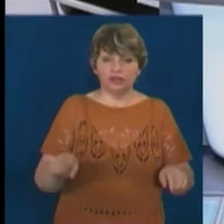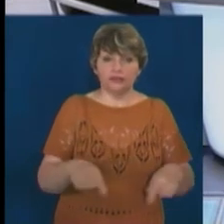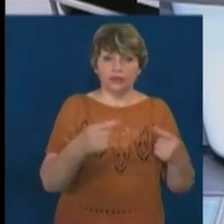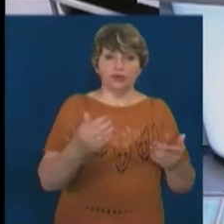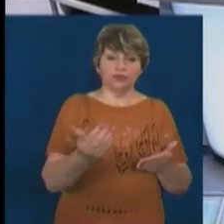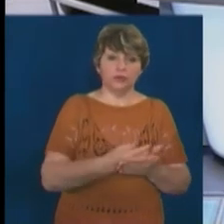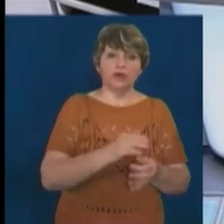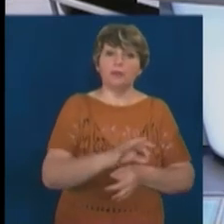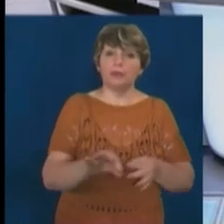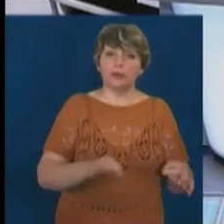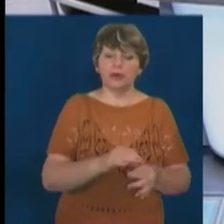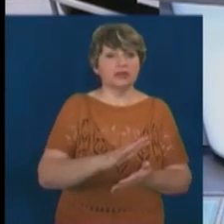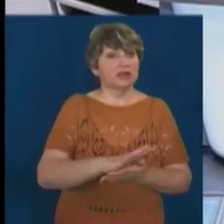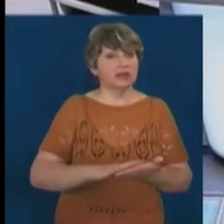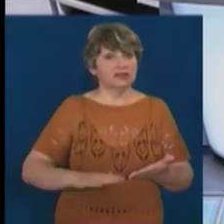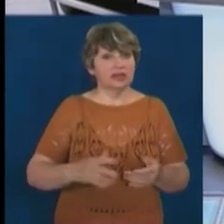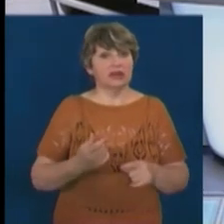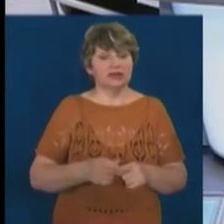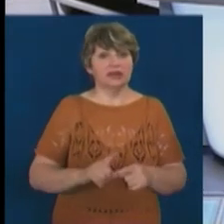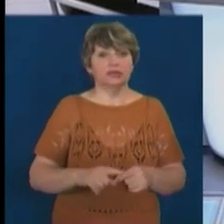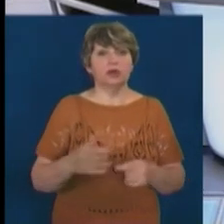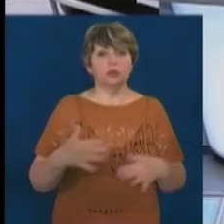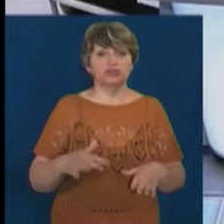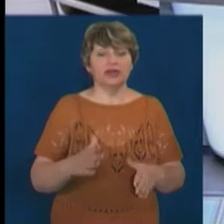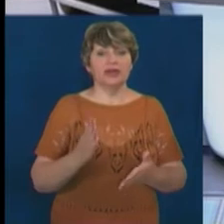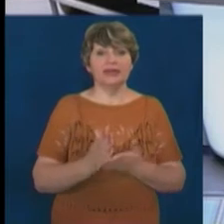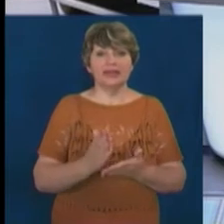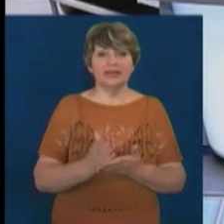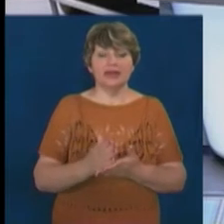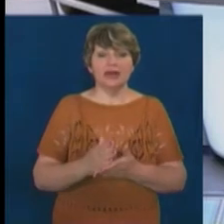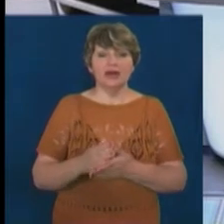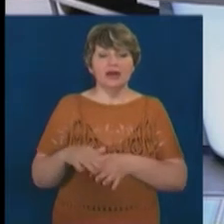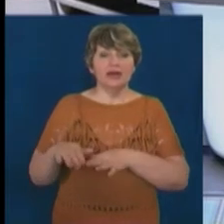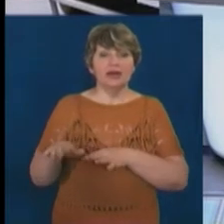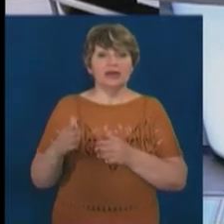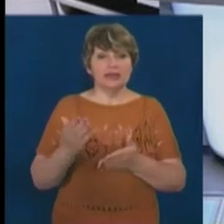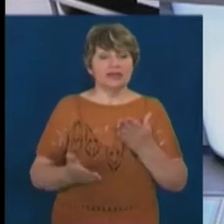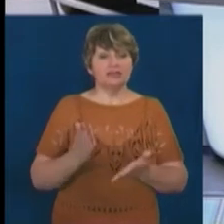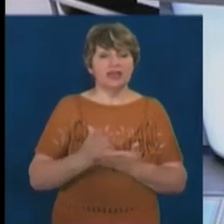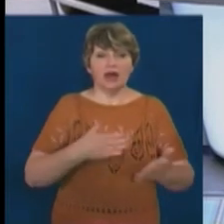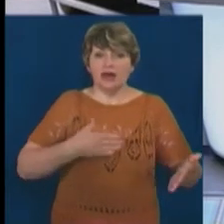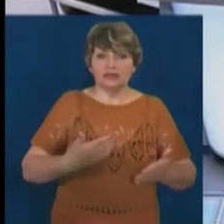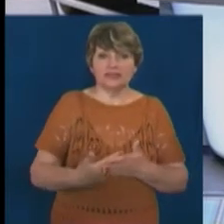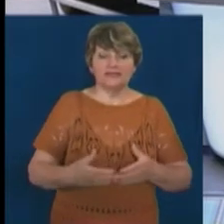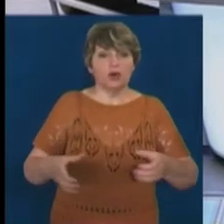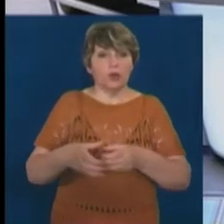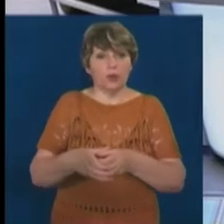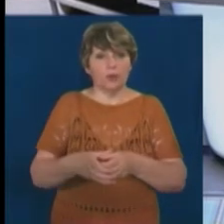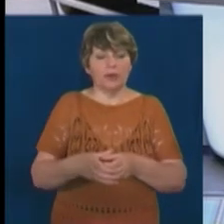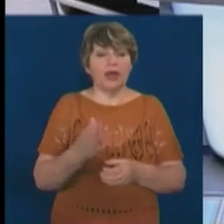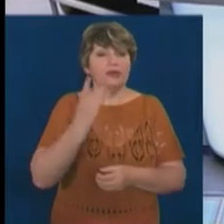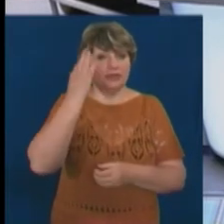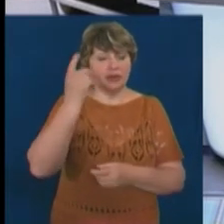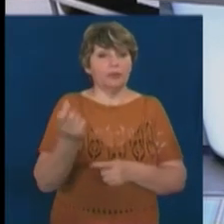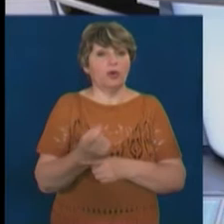Далі спрацьовує ефект спільноти. Коли є діяльна спільнота, то тоді, якщо ідея класна туди закидується,